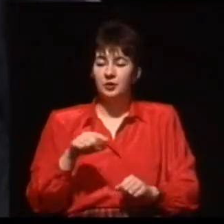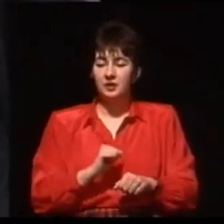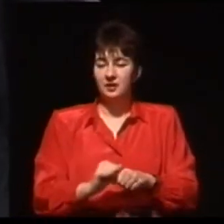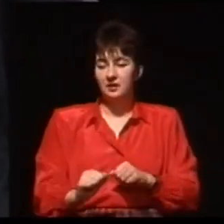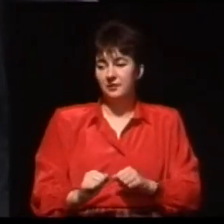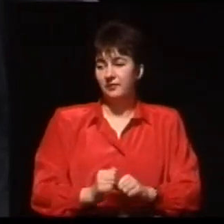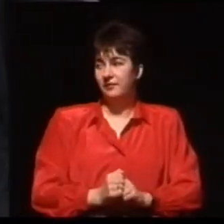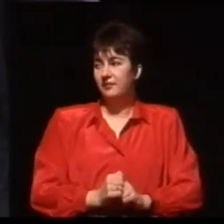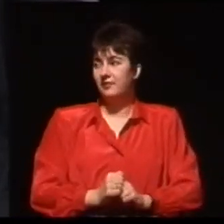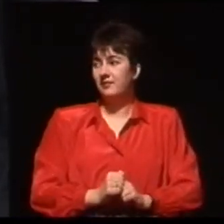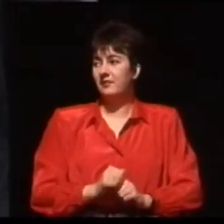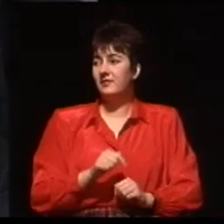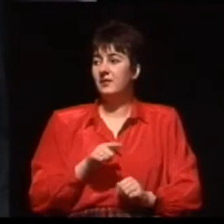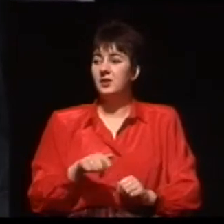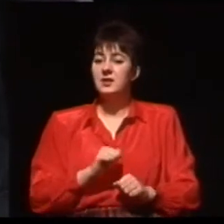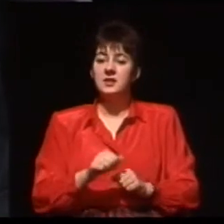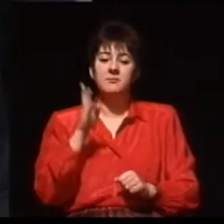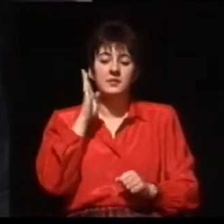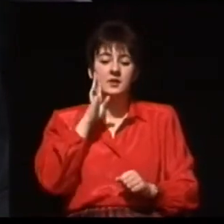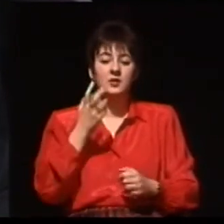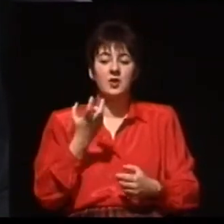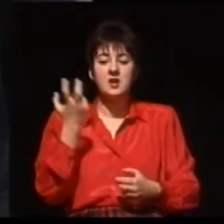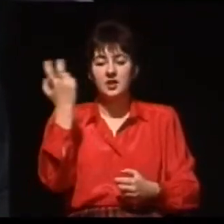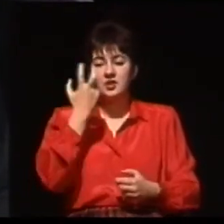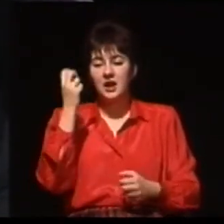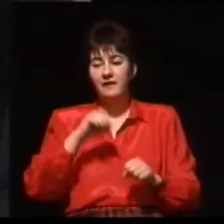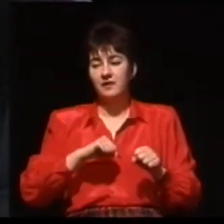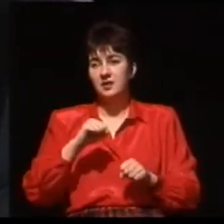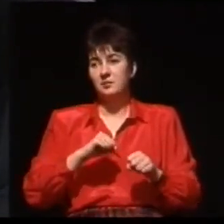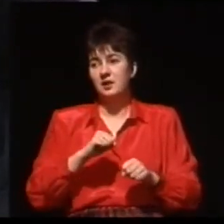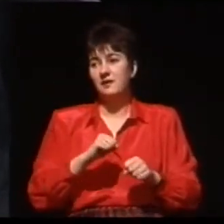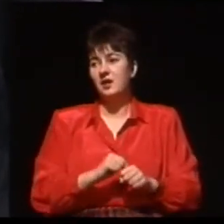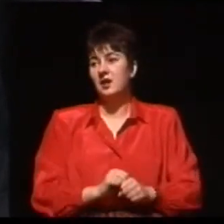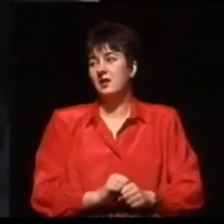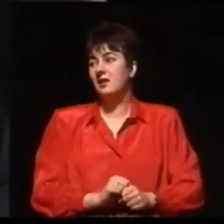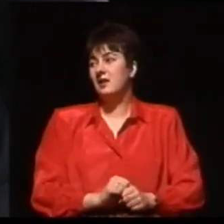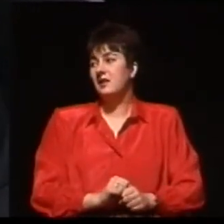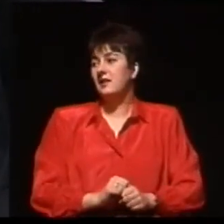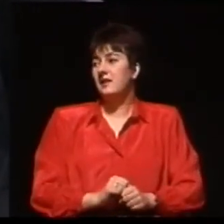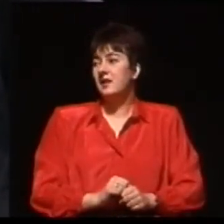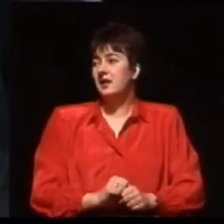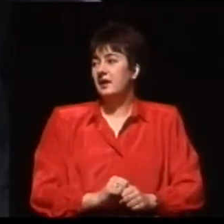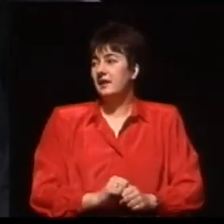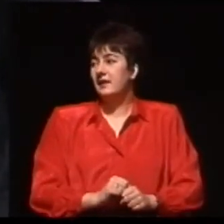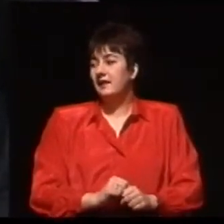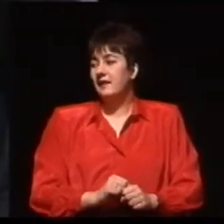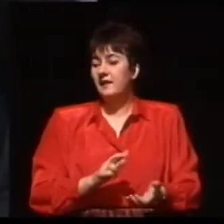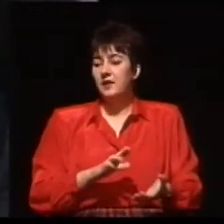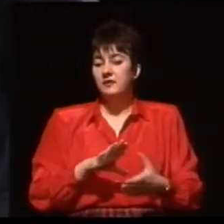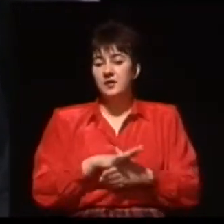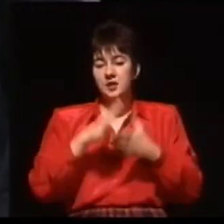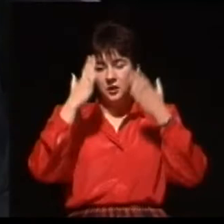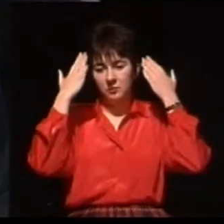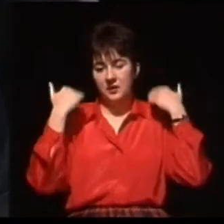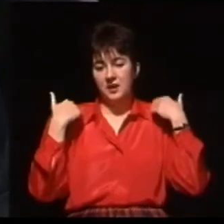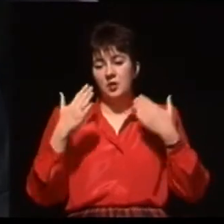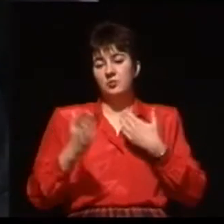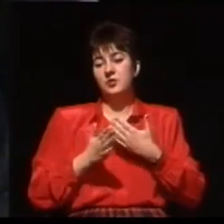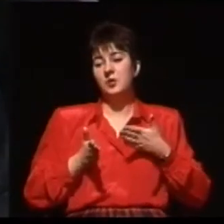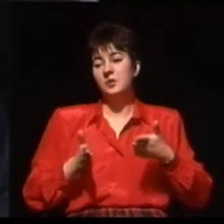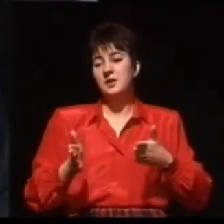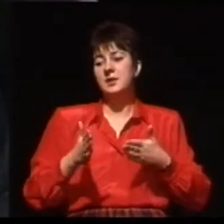ciekawe zagadnienie. W klinice otolaryngologii przy ulicy Banacha na początku lat 70 z